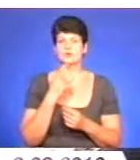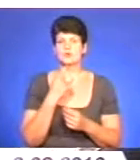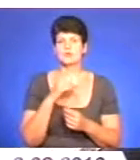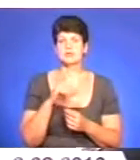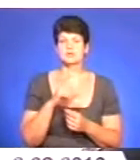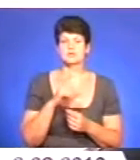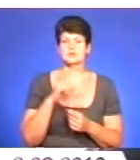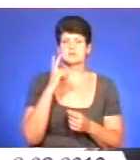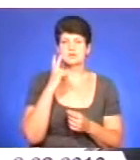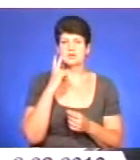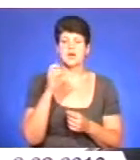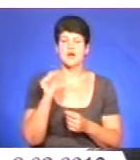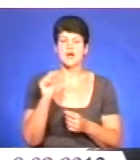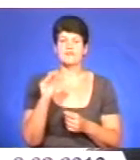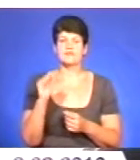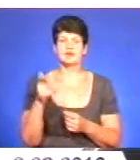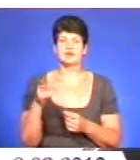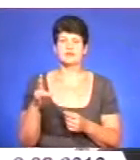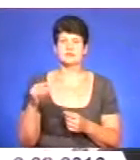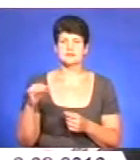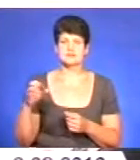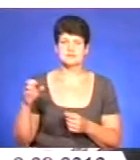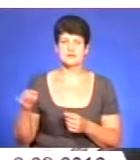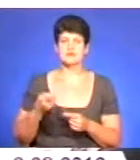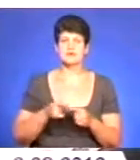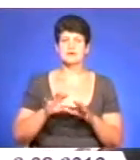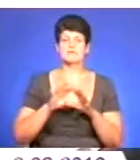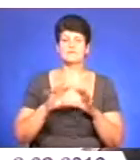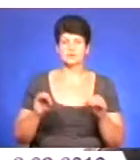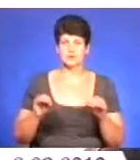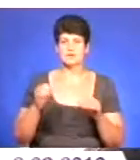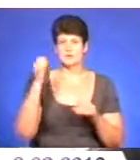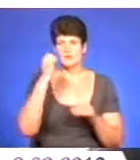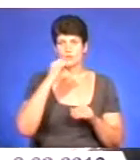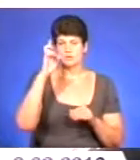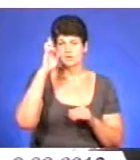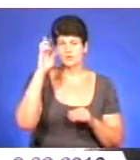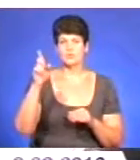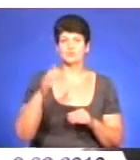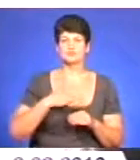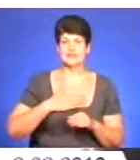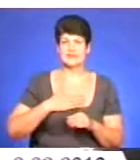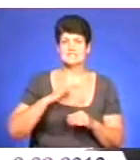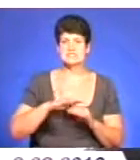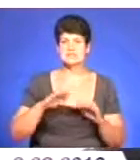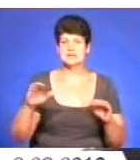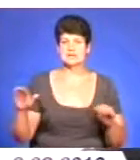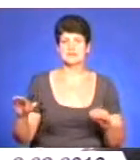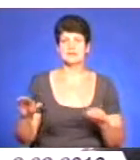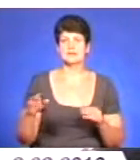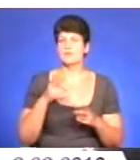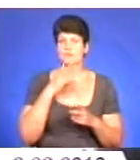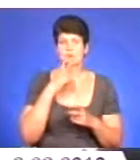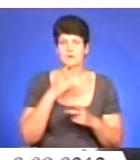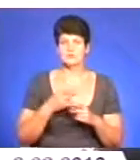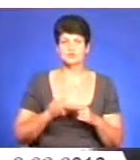завжди, ось Афганістан, це вже все, значить. Слава Богу, що наші діти вже цього Афганістану не побачують, що таке війна, не будуть знати, і так далі.